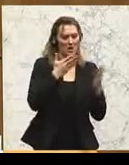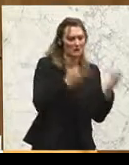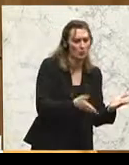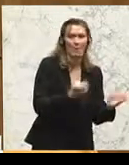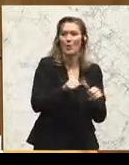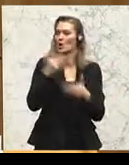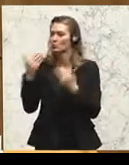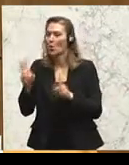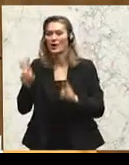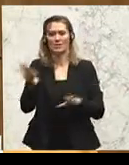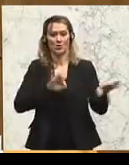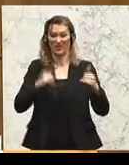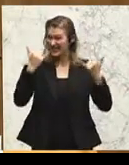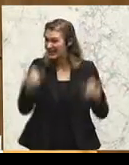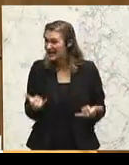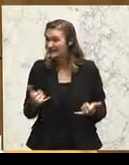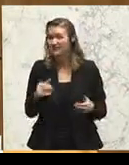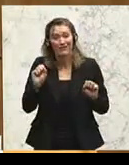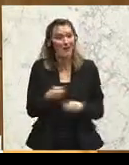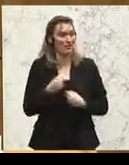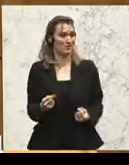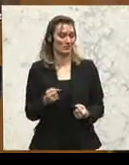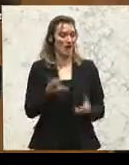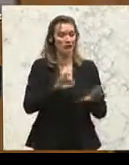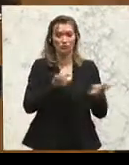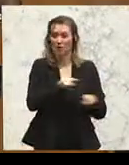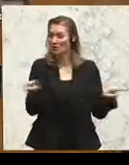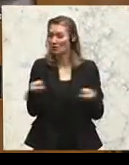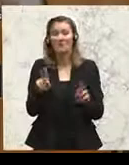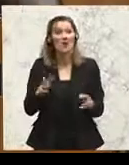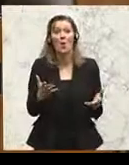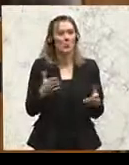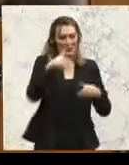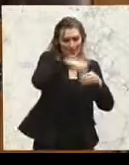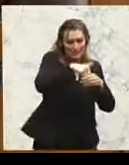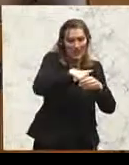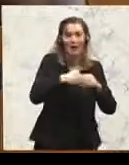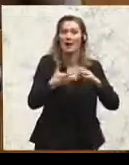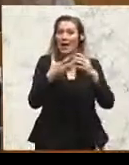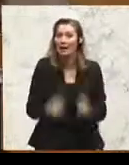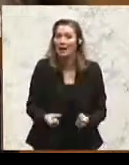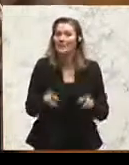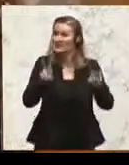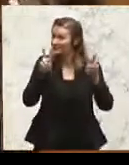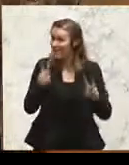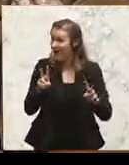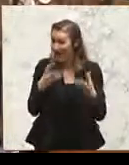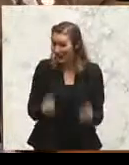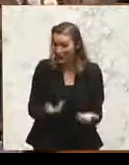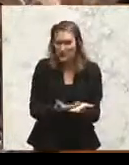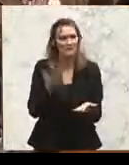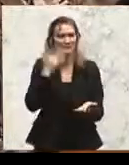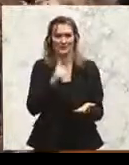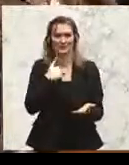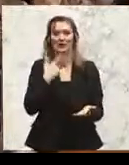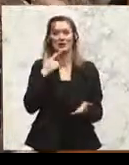kann. Das kann sie gegenwärtig nicht, weil sie nicht sagen, was unter dem Strich dann herauskommen wird, wenn sie wieder wirklich